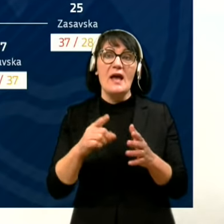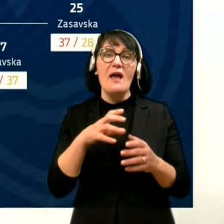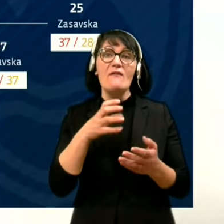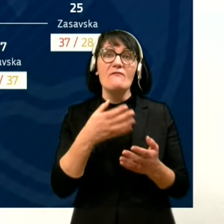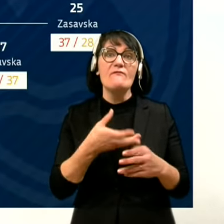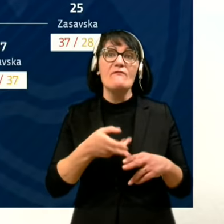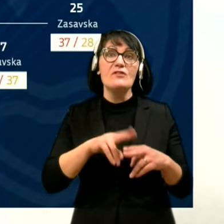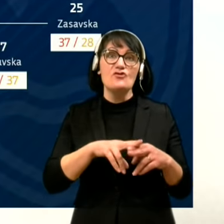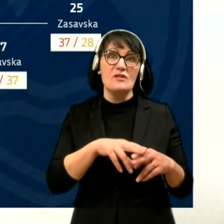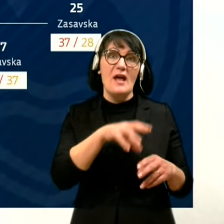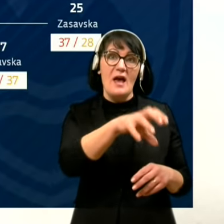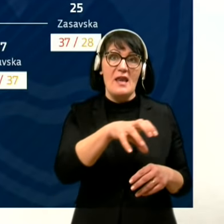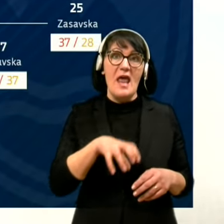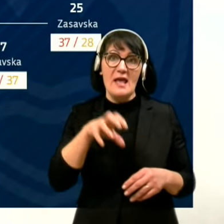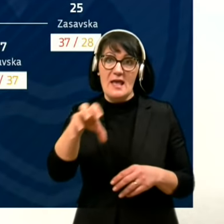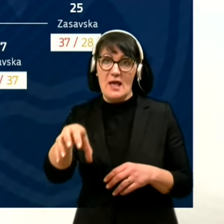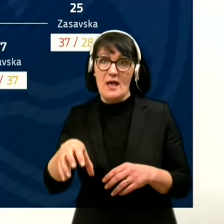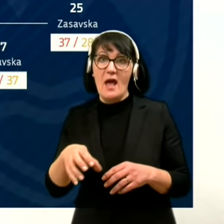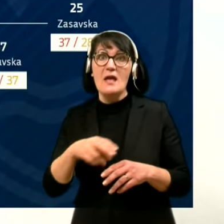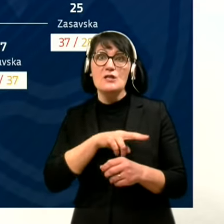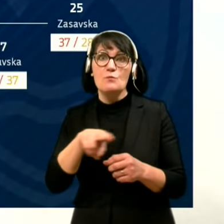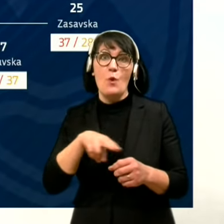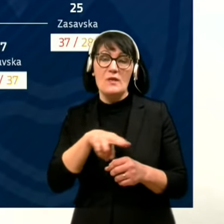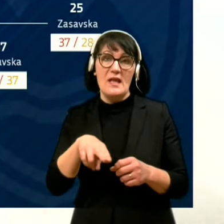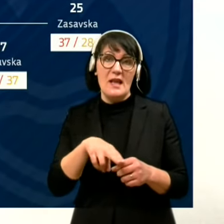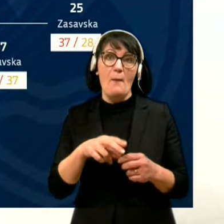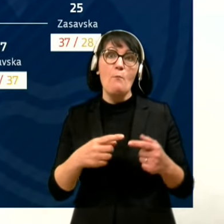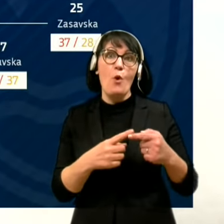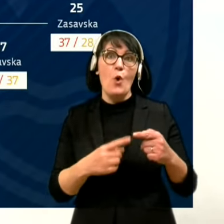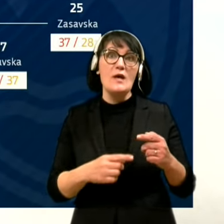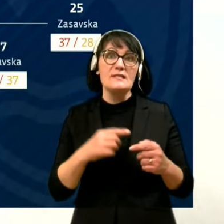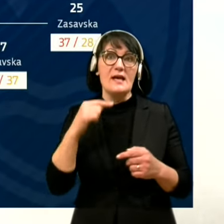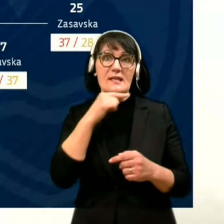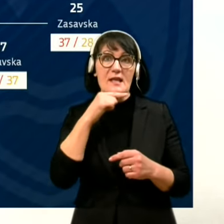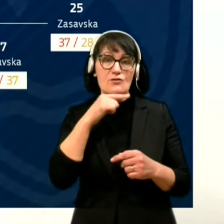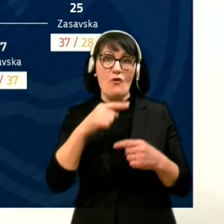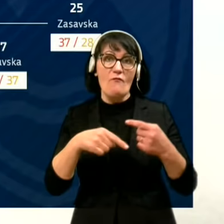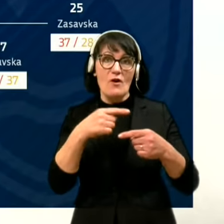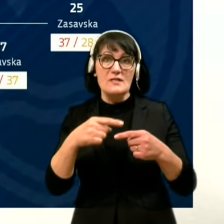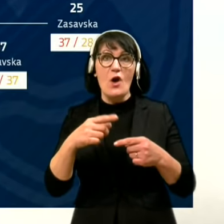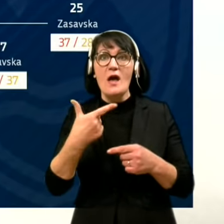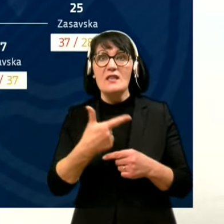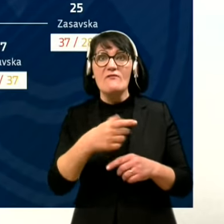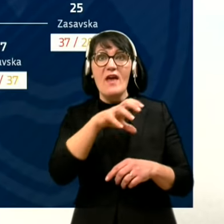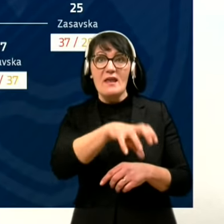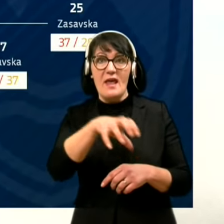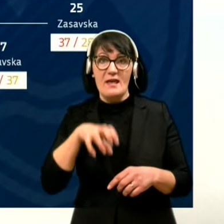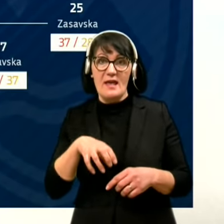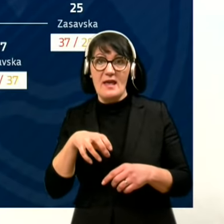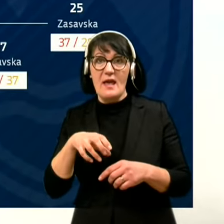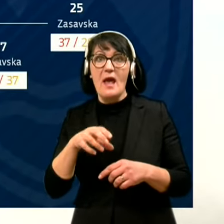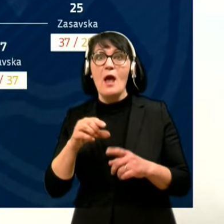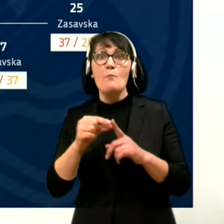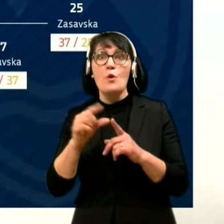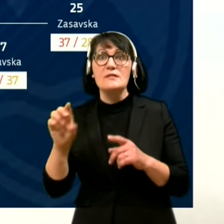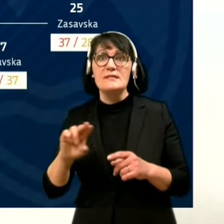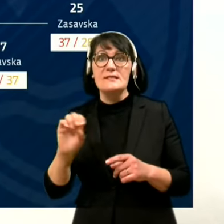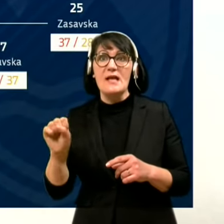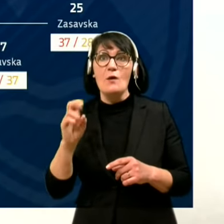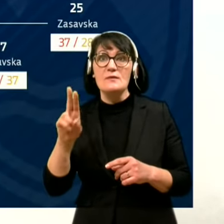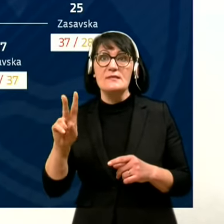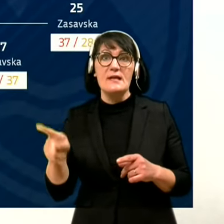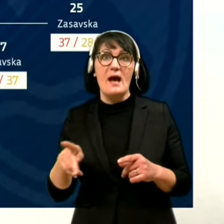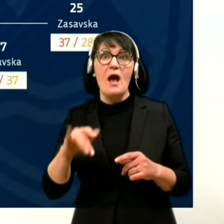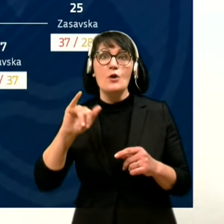pogoje za rdečo fazo, dve regiji, Posavska in pa jugovzhodna Slovenija, pa sta žal